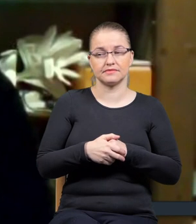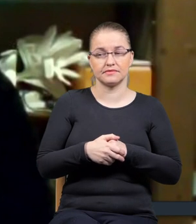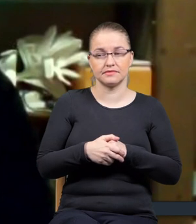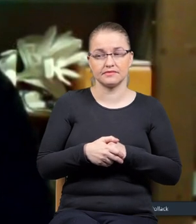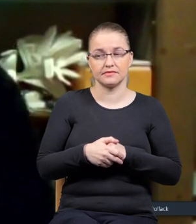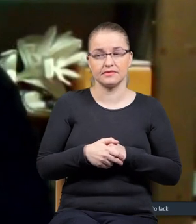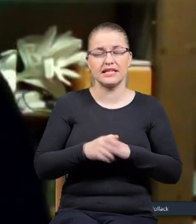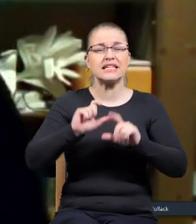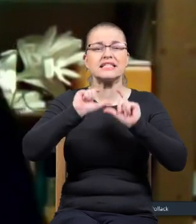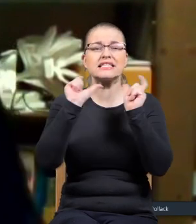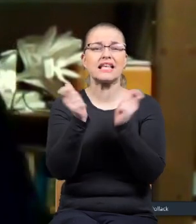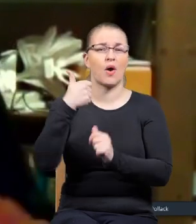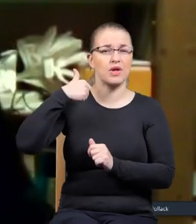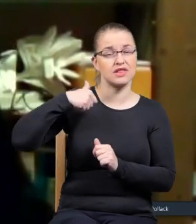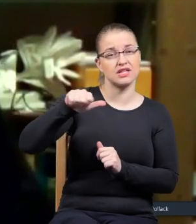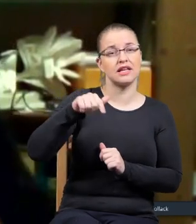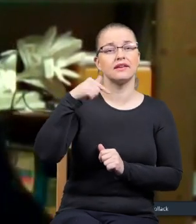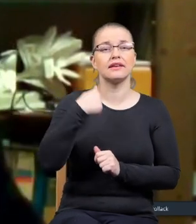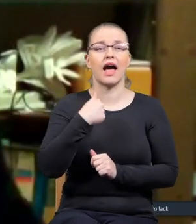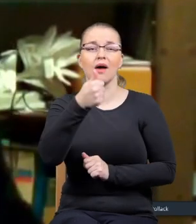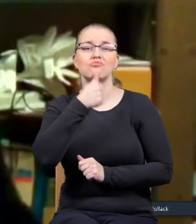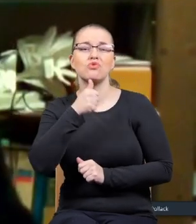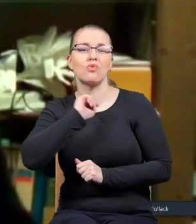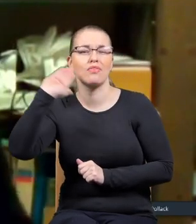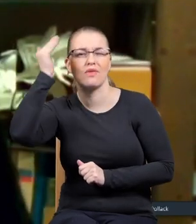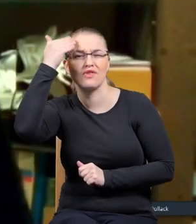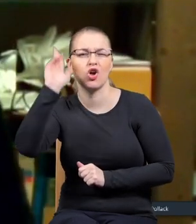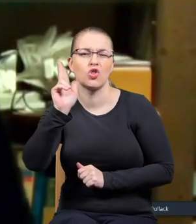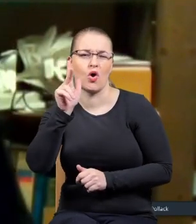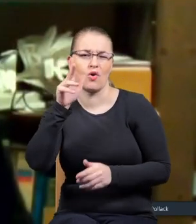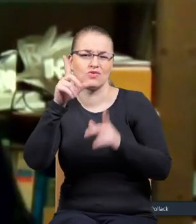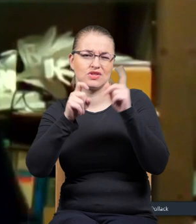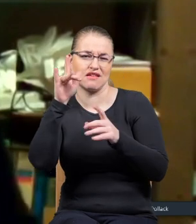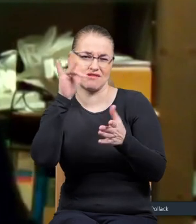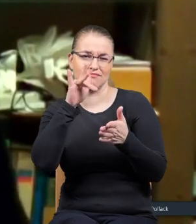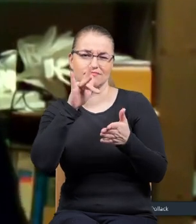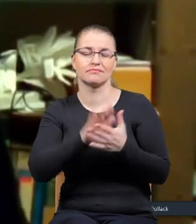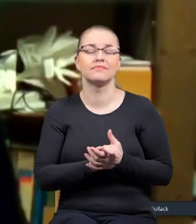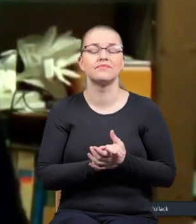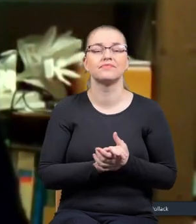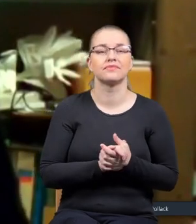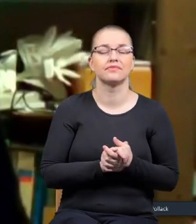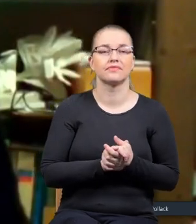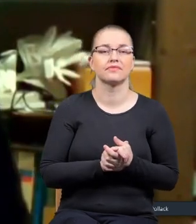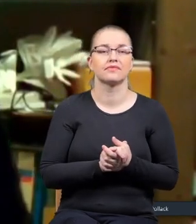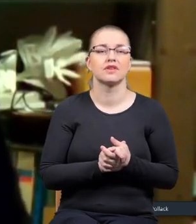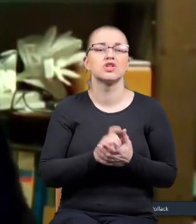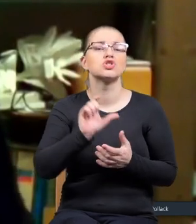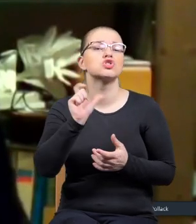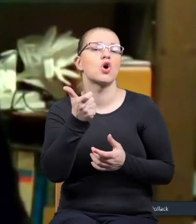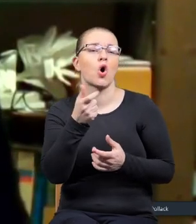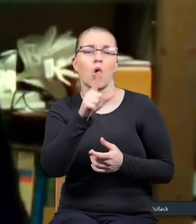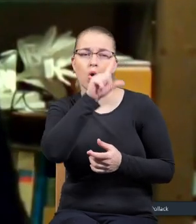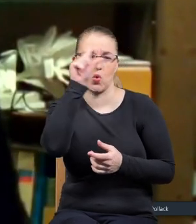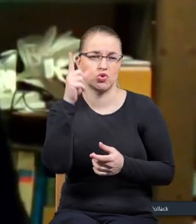i cały tydzień ja spróbuję się dowiedzieć, kto tam jest, kto jest na tym zdjęciu. Co